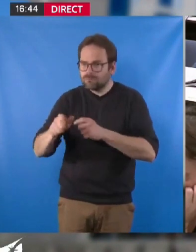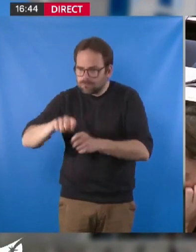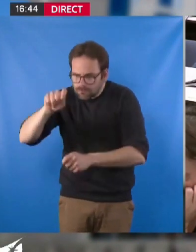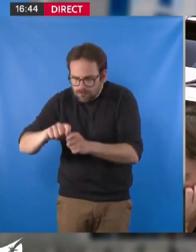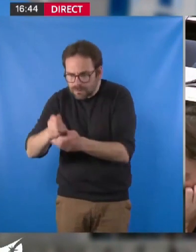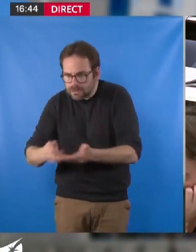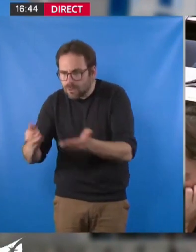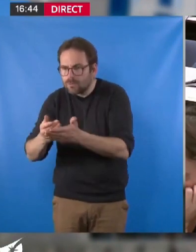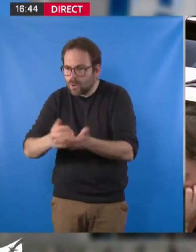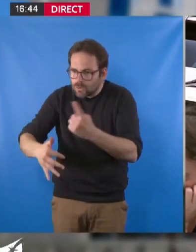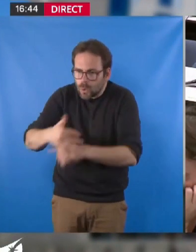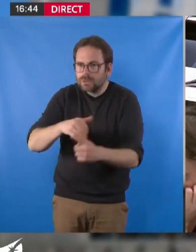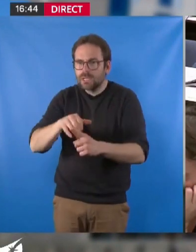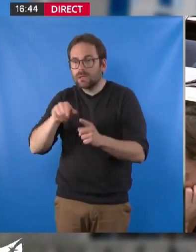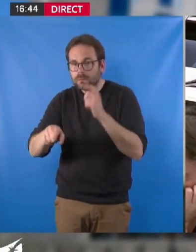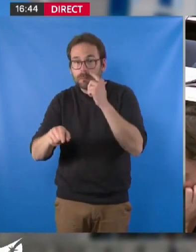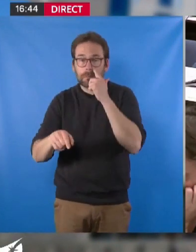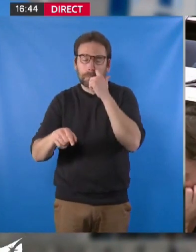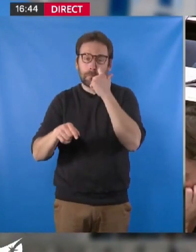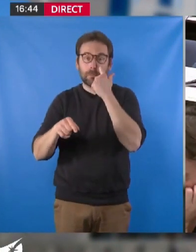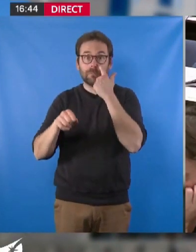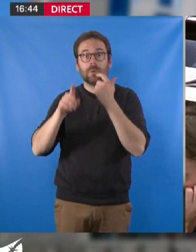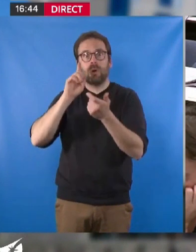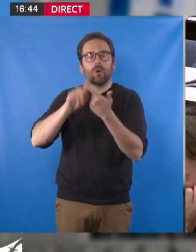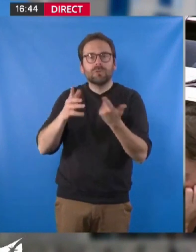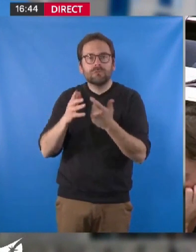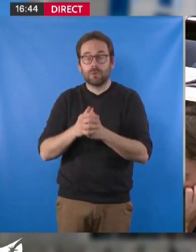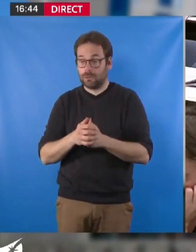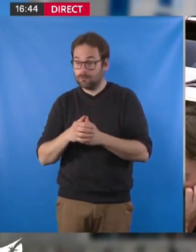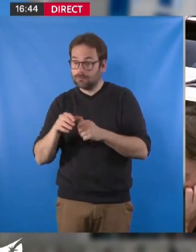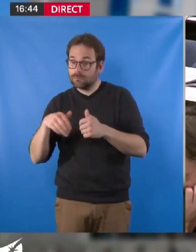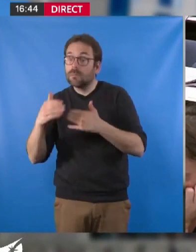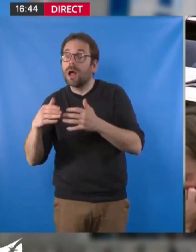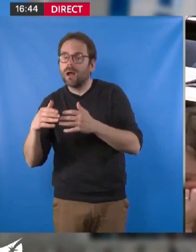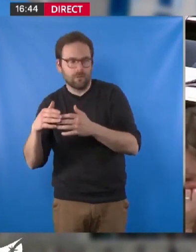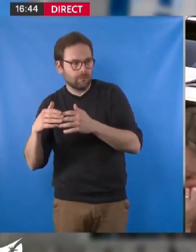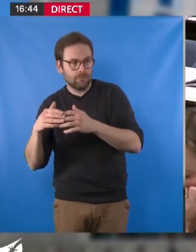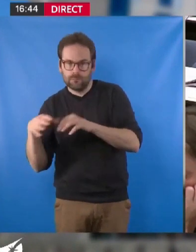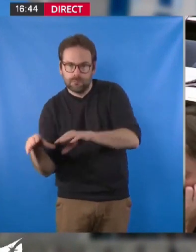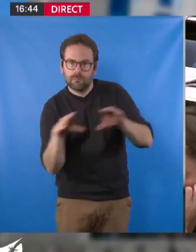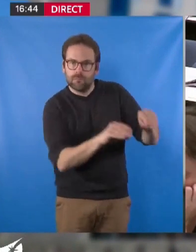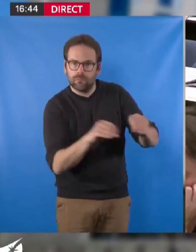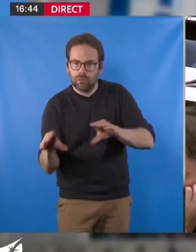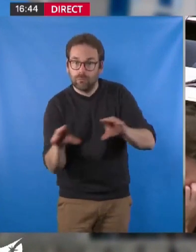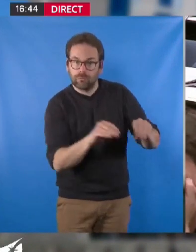vivant sur le site, pour permettre justement leur relocalisation à terme dans de meilleures conditions et l'avancée